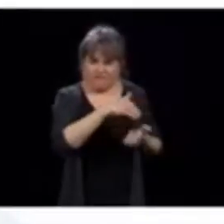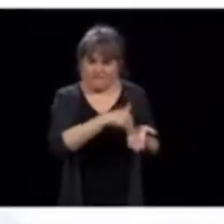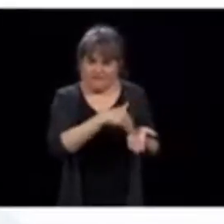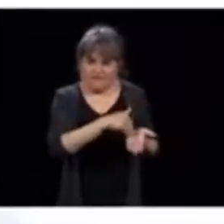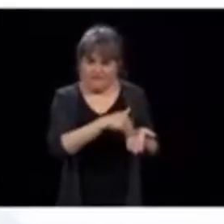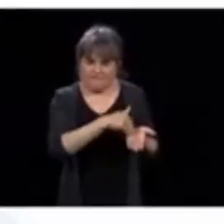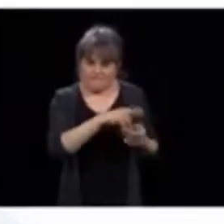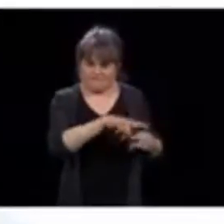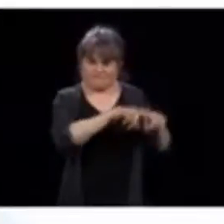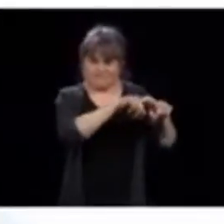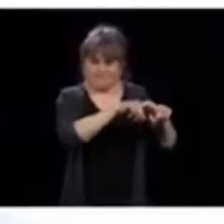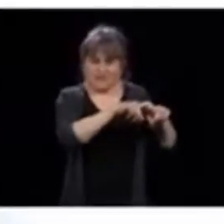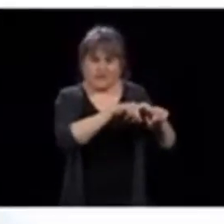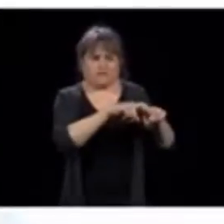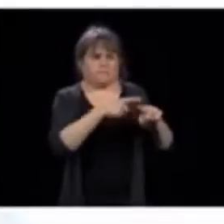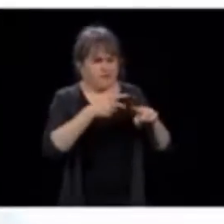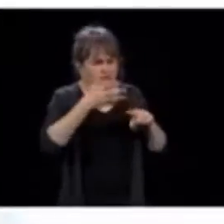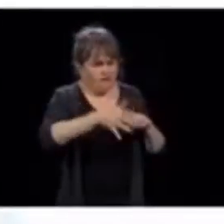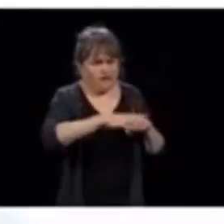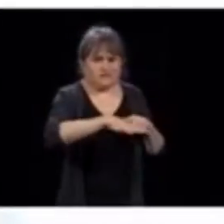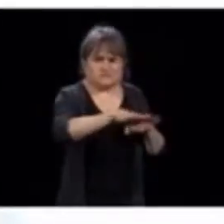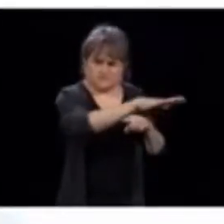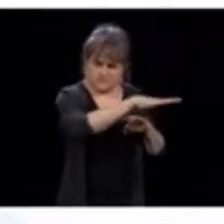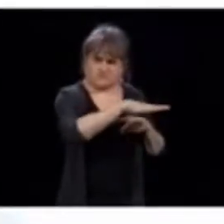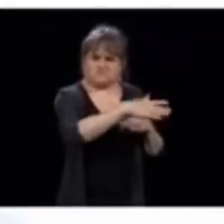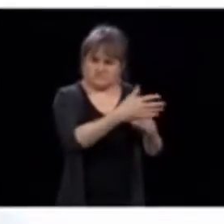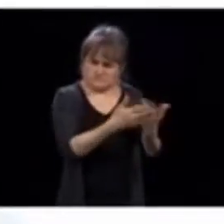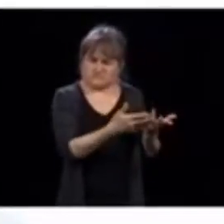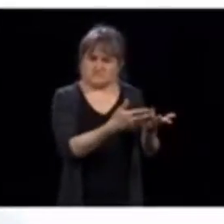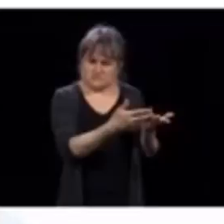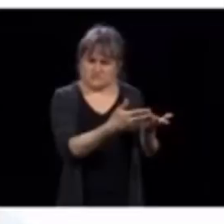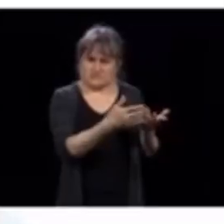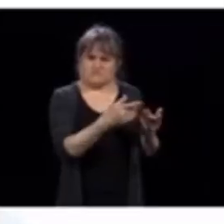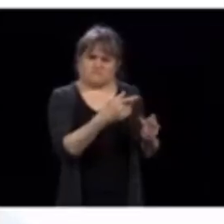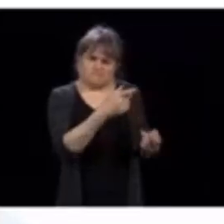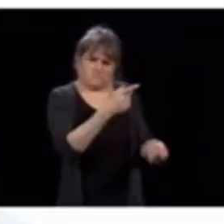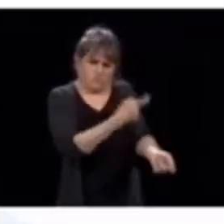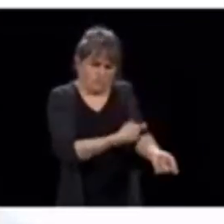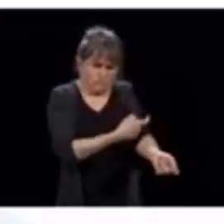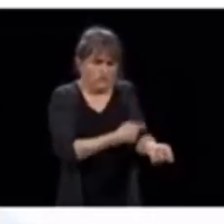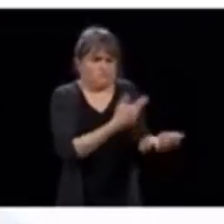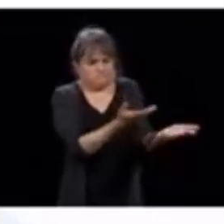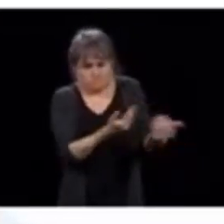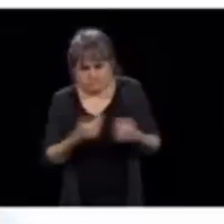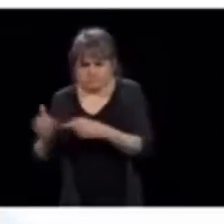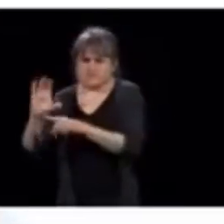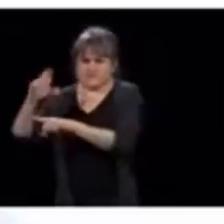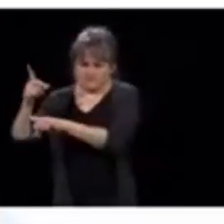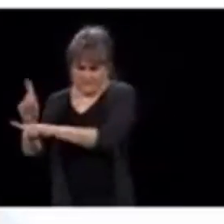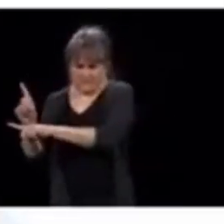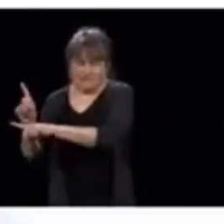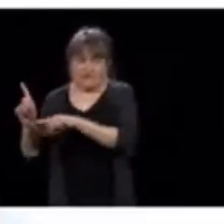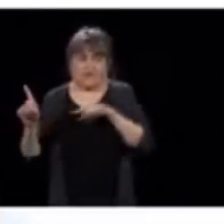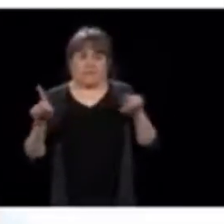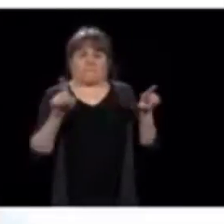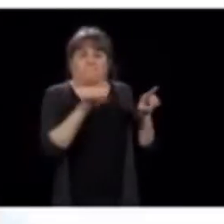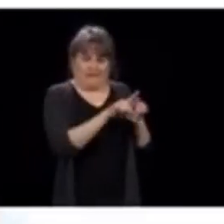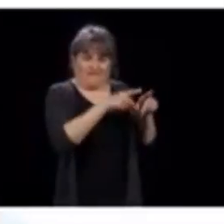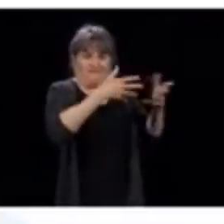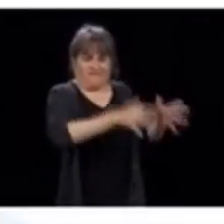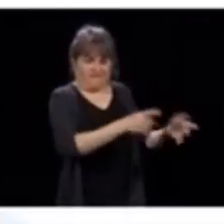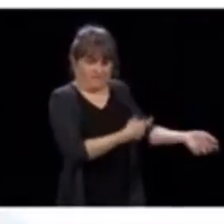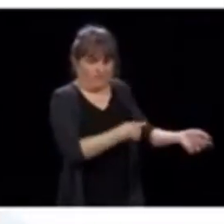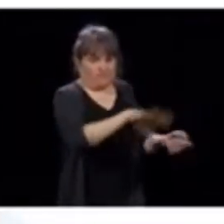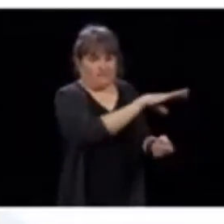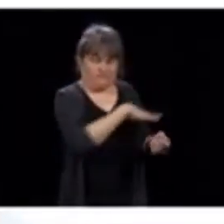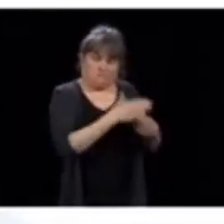ça, il y a possibilité, même avec, quand on tient compte du transfert dans les CHSLD, de quand même avoir un certain